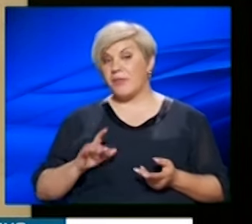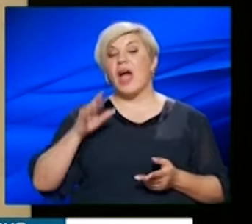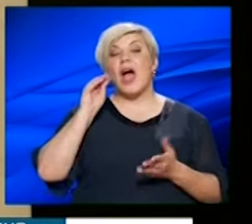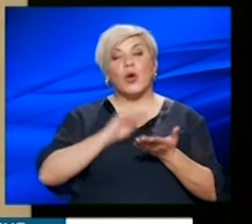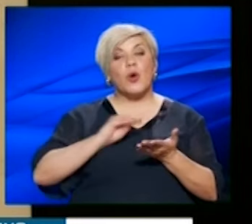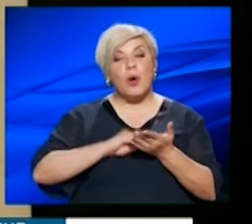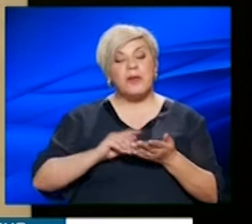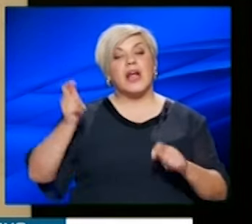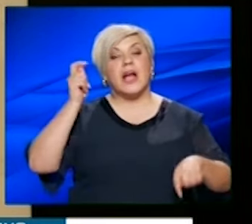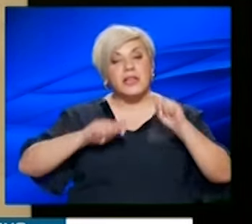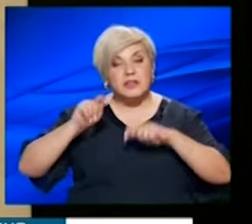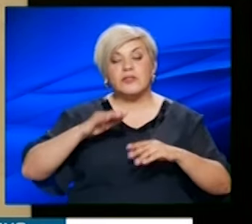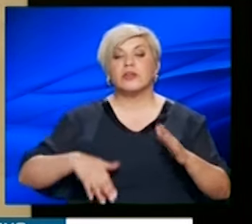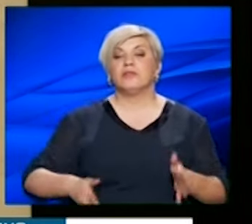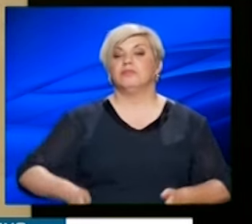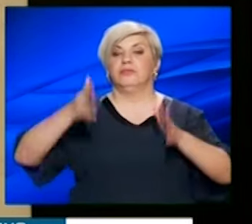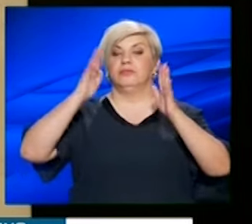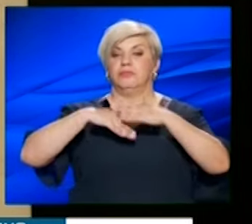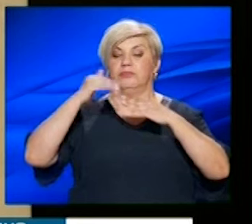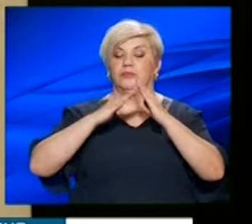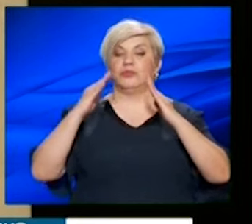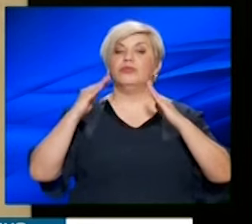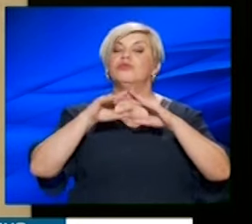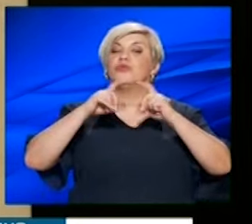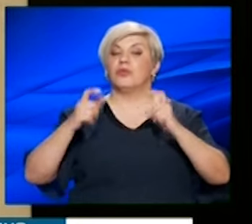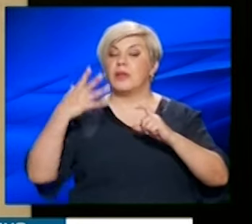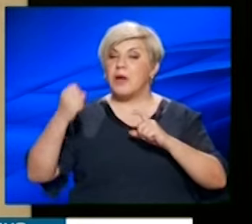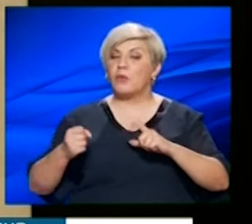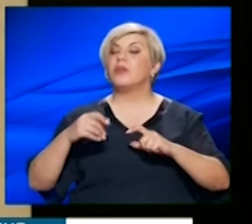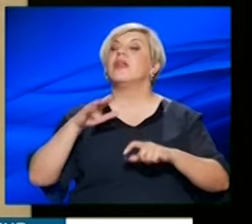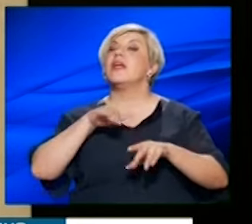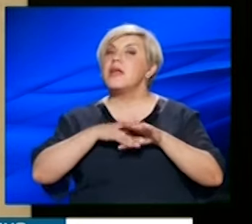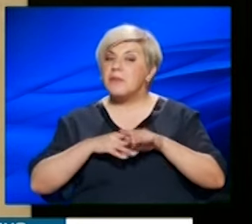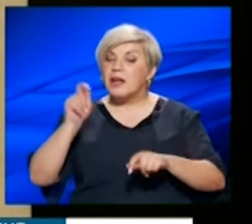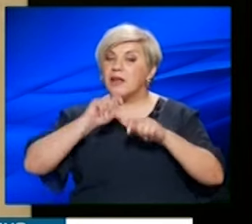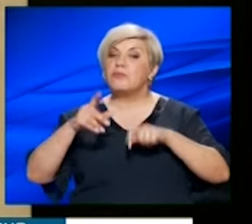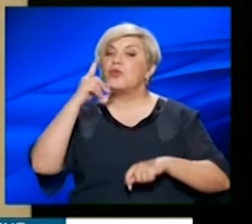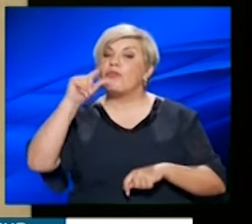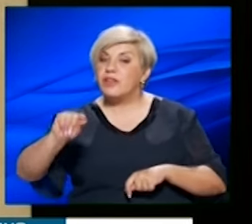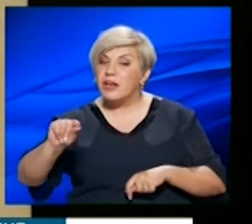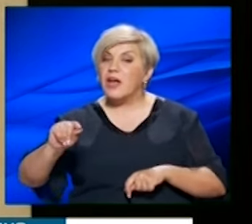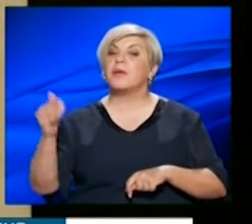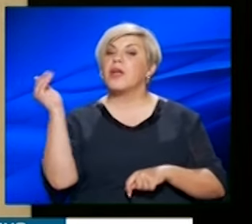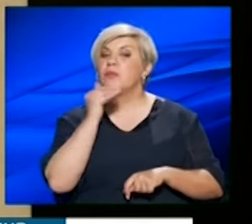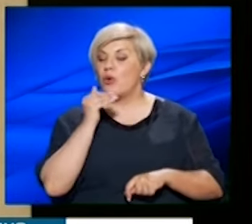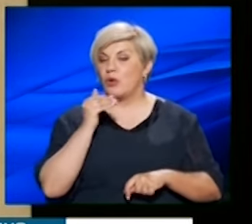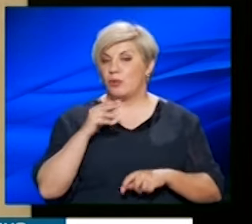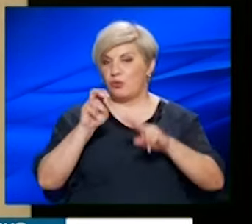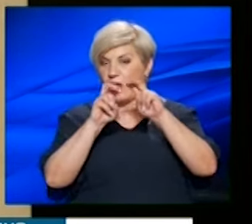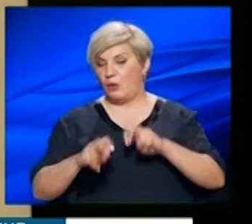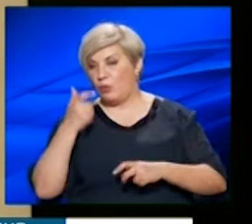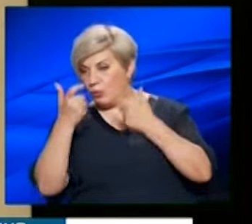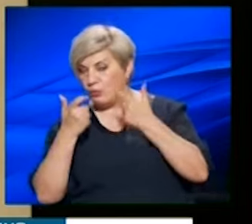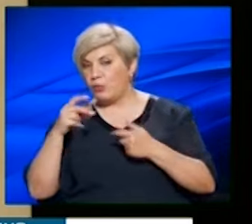-κόμα και για να μπορούν να κατασκευάζουν ένα σχολείο. Να υπάρχουν αυτοί οι υπάλληλοι για να κατασκευάζεται και πιο φθηνά και πιο γρήγορα με τον έλεγχο του